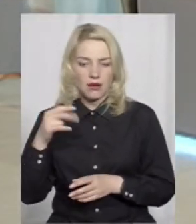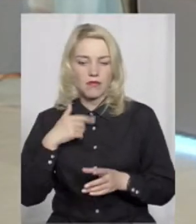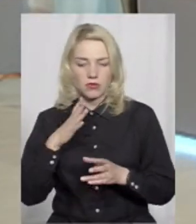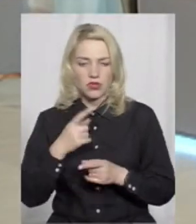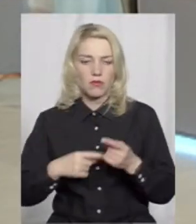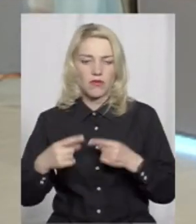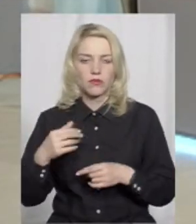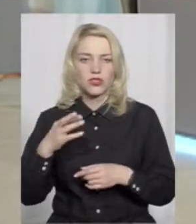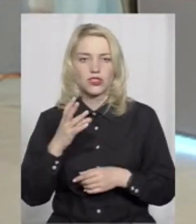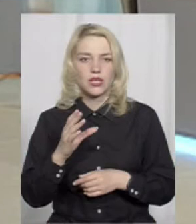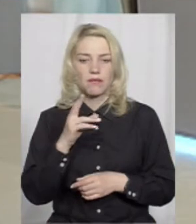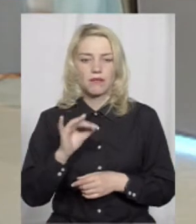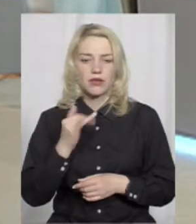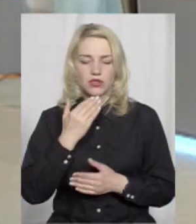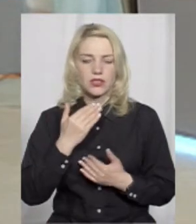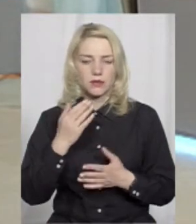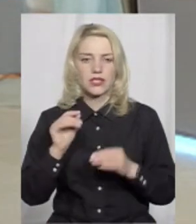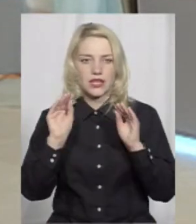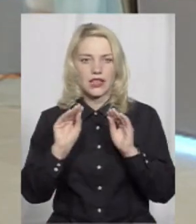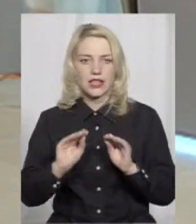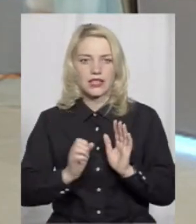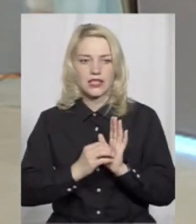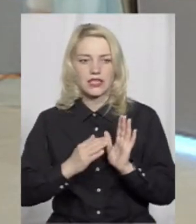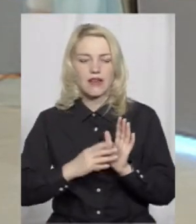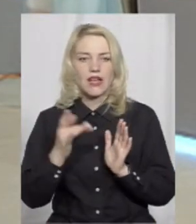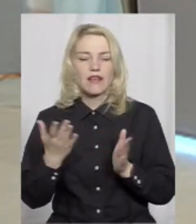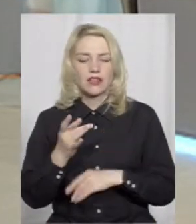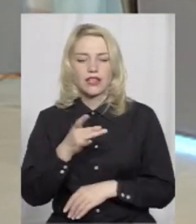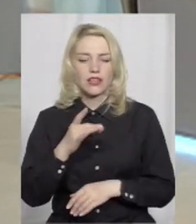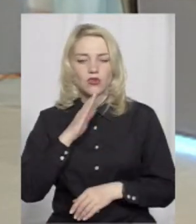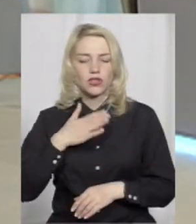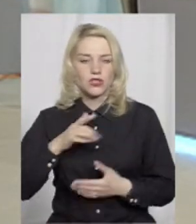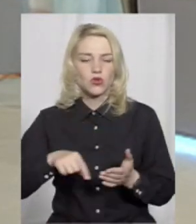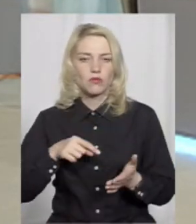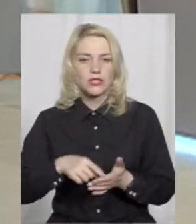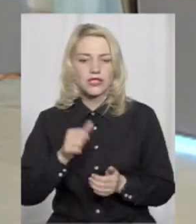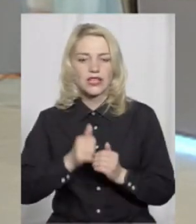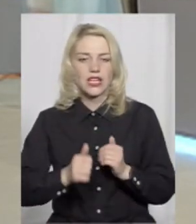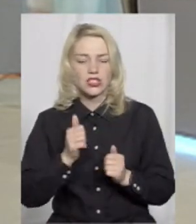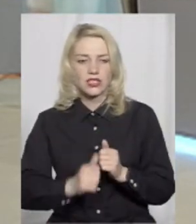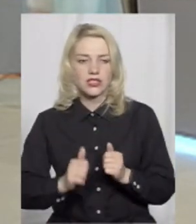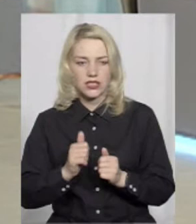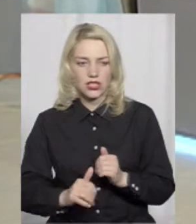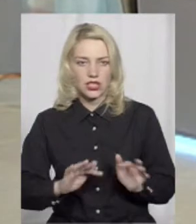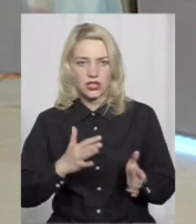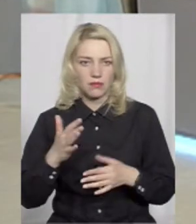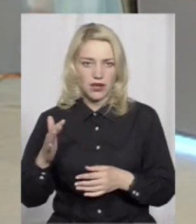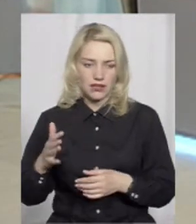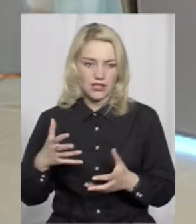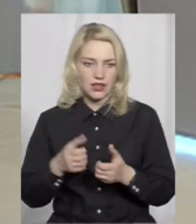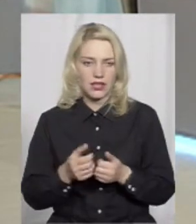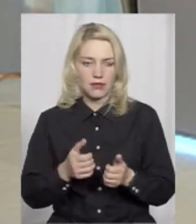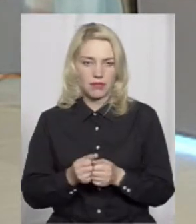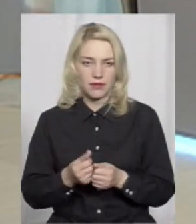уточніть ще по поводу статистичних даних. Можливо, ви скажете, в яких районах нашого міста найчастіше витрапляються такі ДТП?